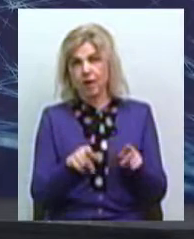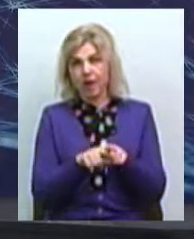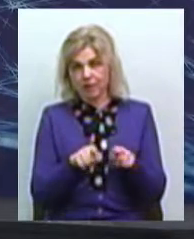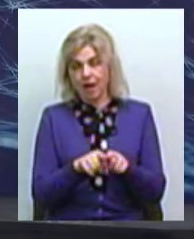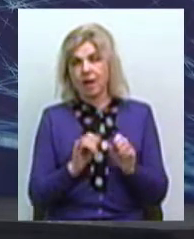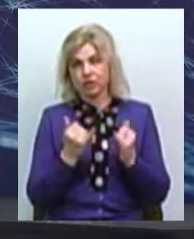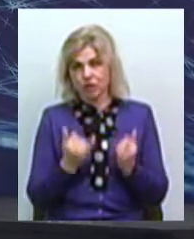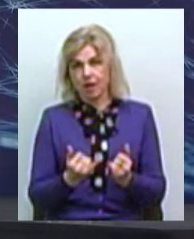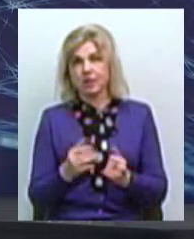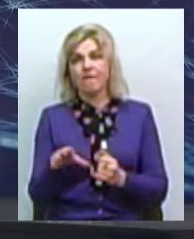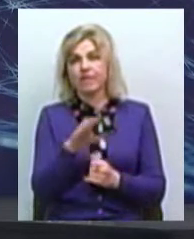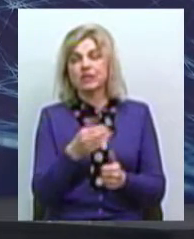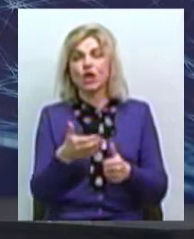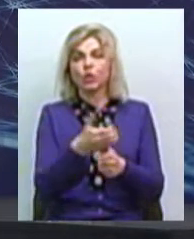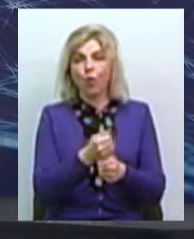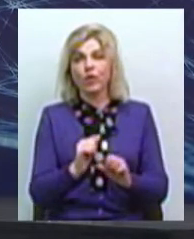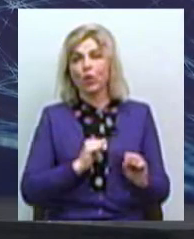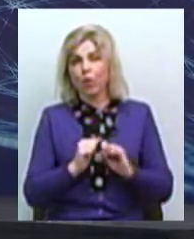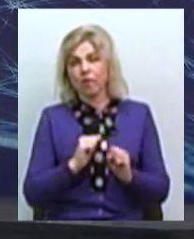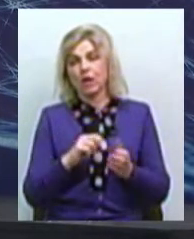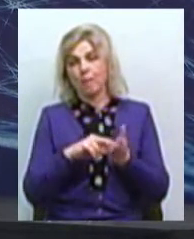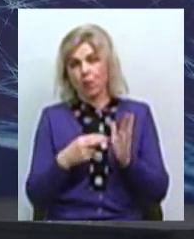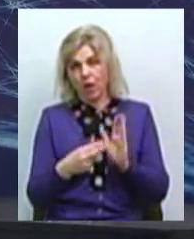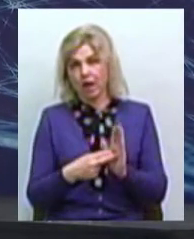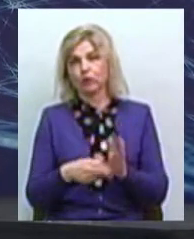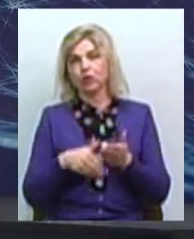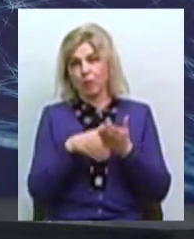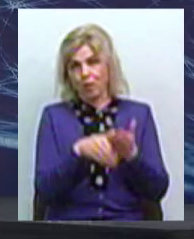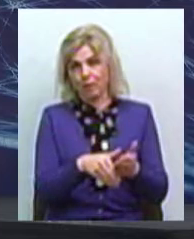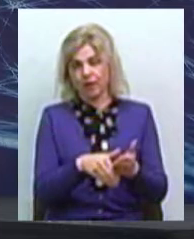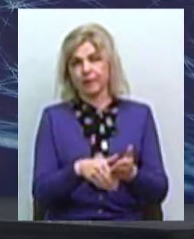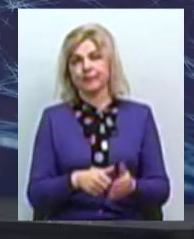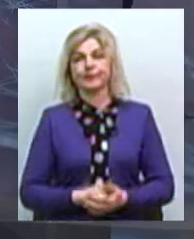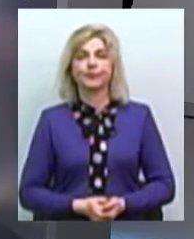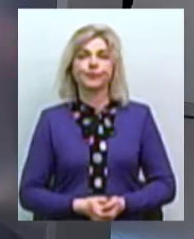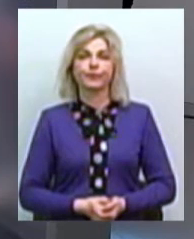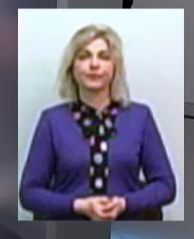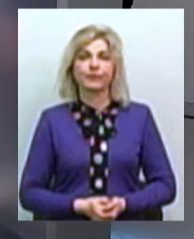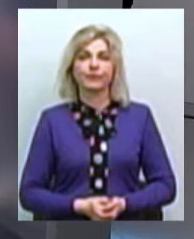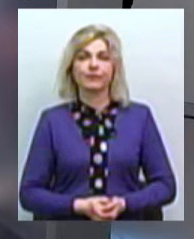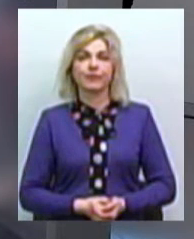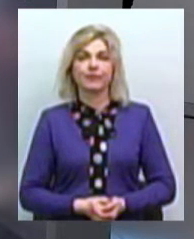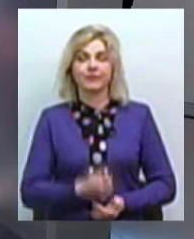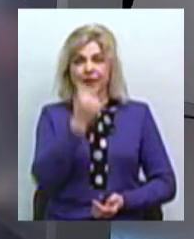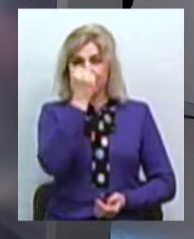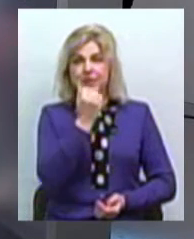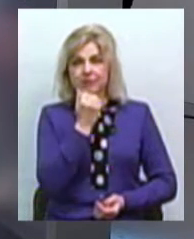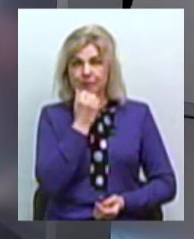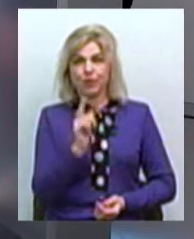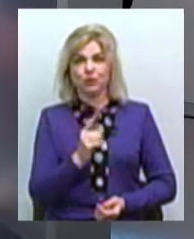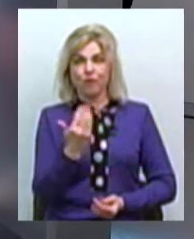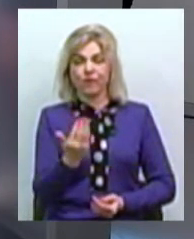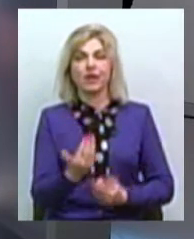весь відлов і всю координацію проєкту допомагали так само робити ТОВ Чотирилапу України. Олена, спасибі, що ви